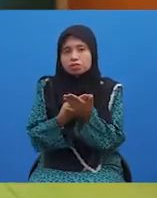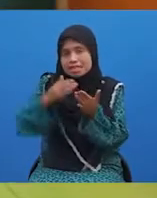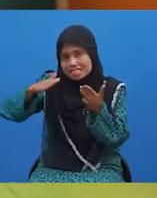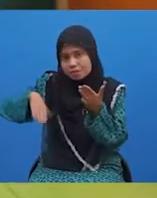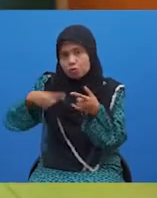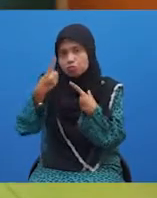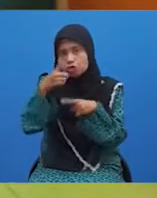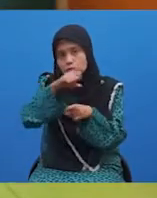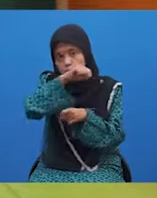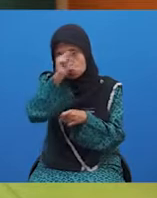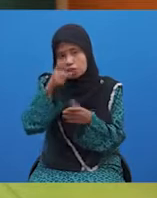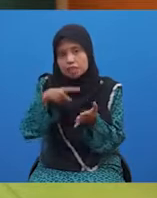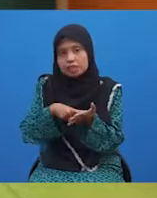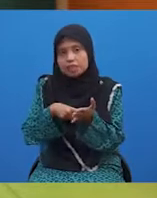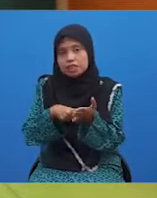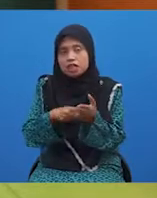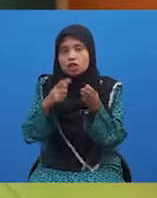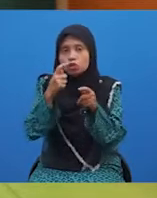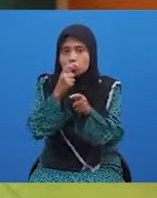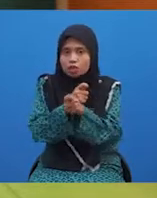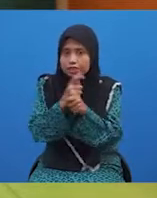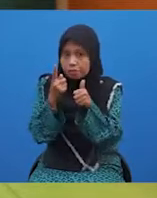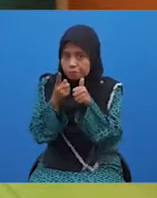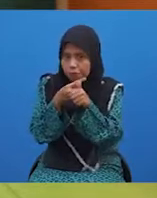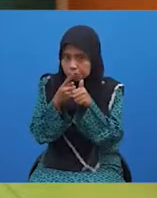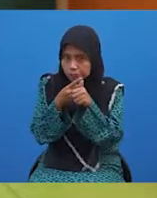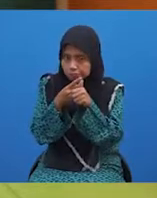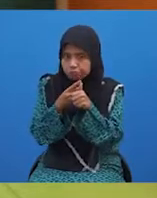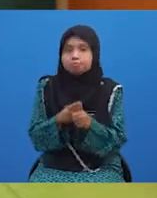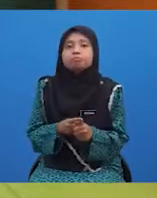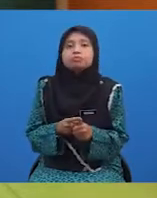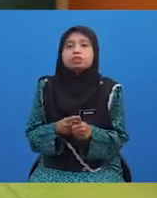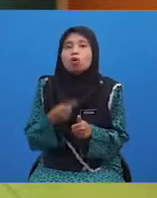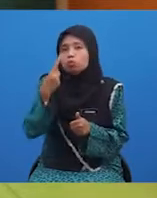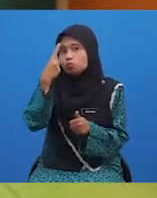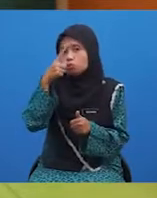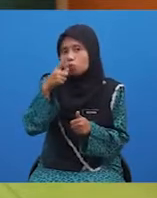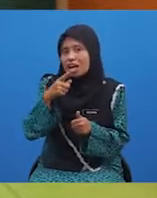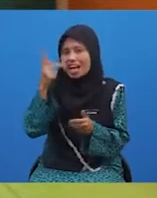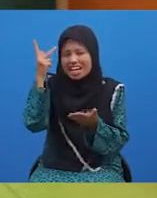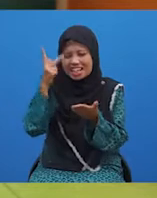sebelum menjawab soalan ini, tugasan pertama pelajar adalah untuk mengenalpasti